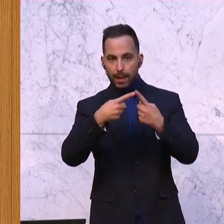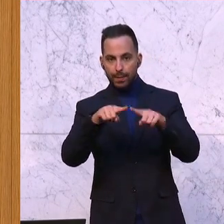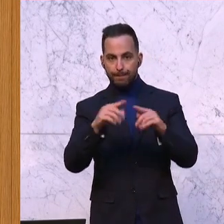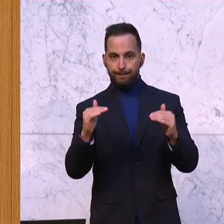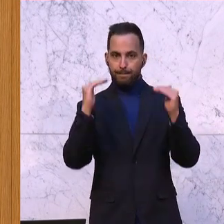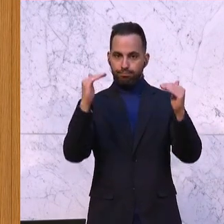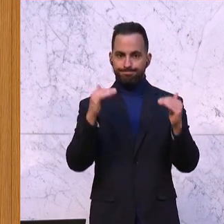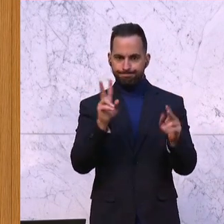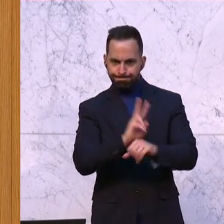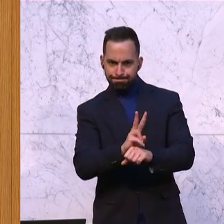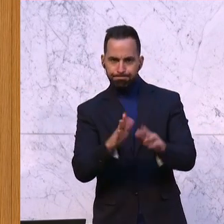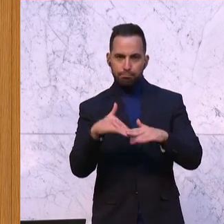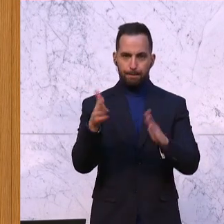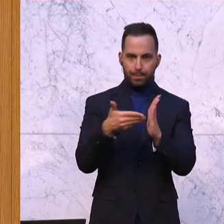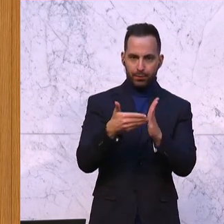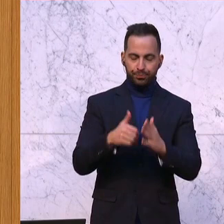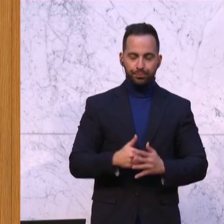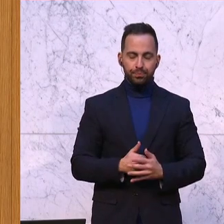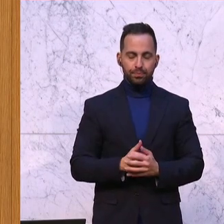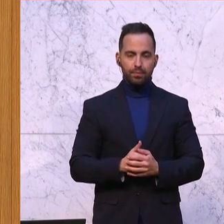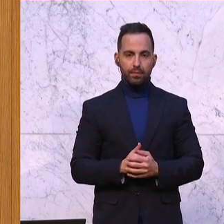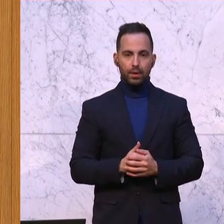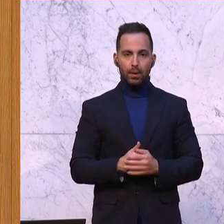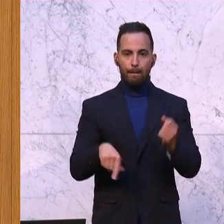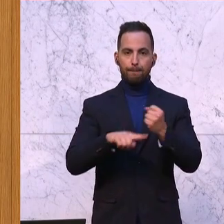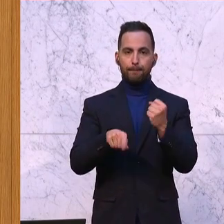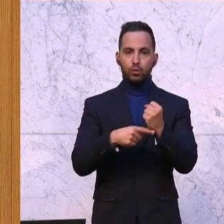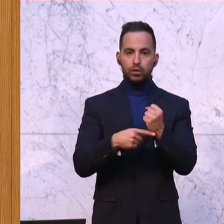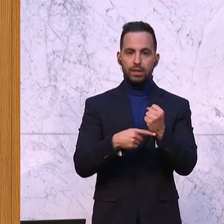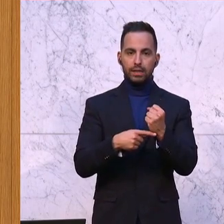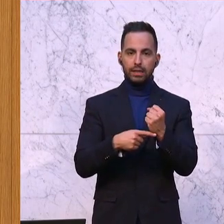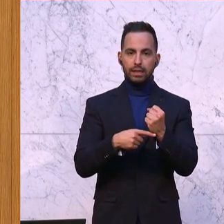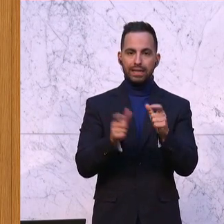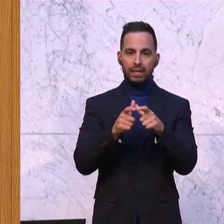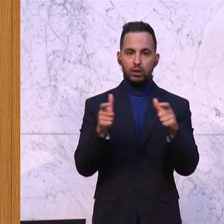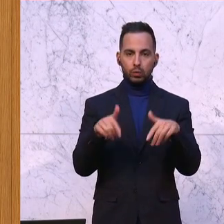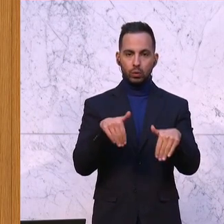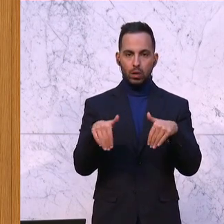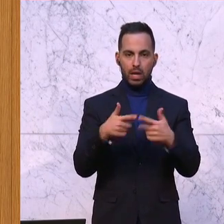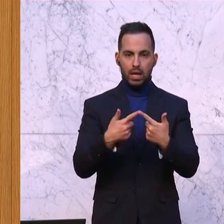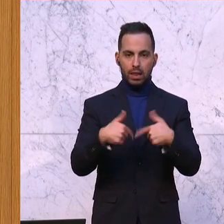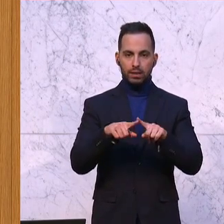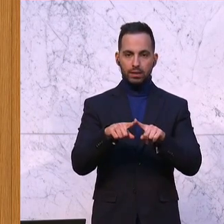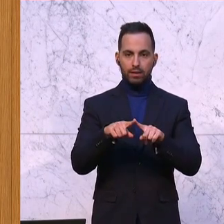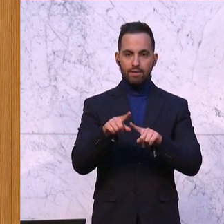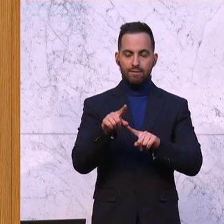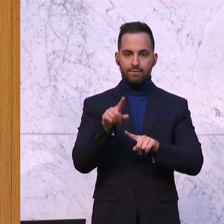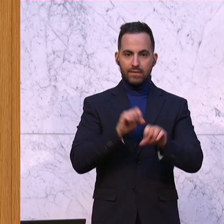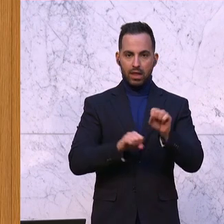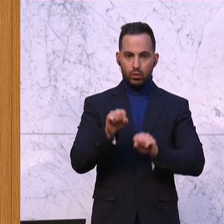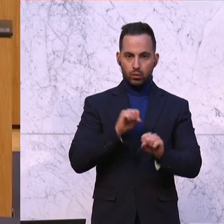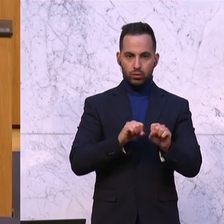erhöht haben. Und das Budget für das Ressort Landesverteidigung ist eine deutliche Antwort auf diese